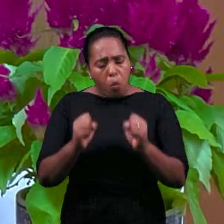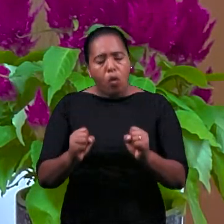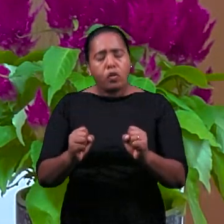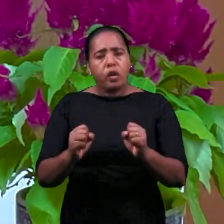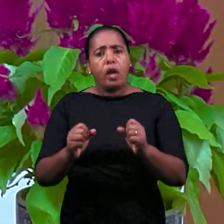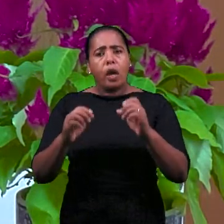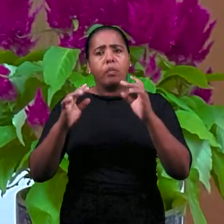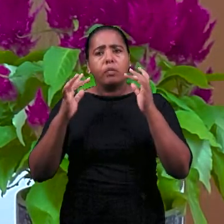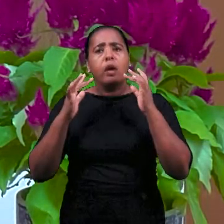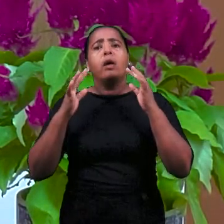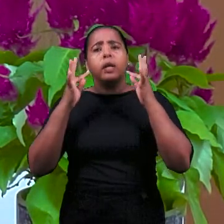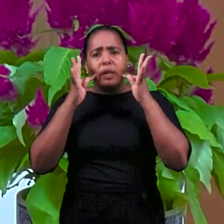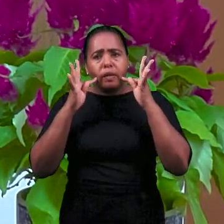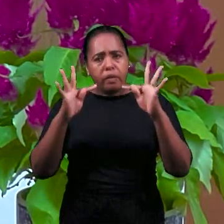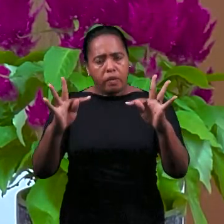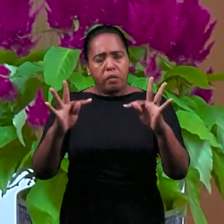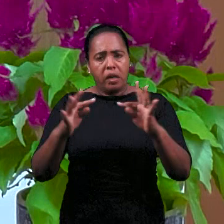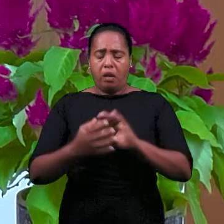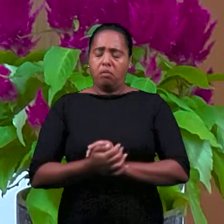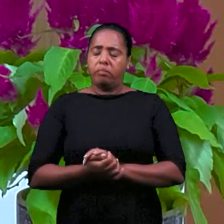нам судить